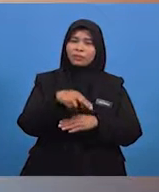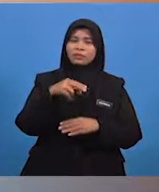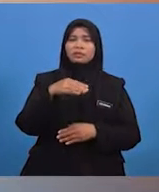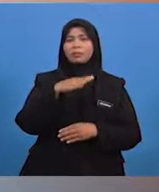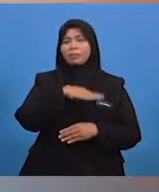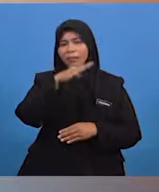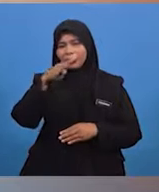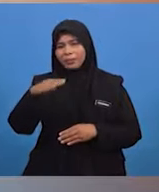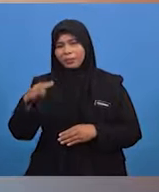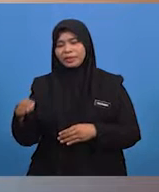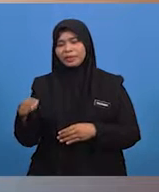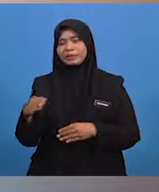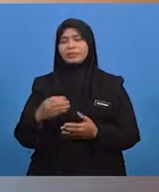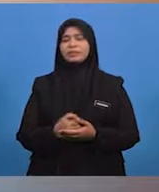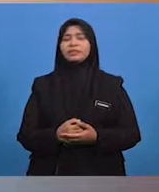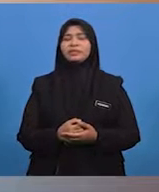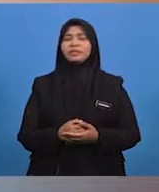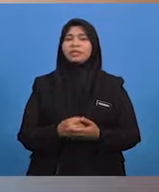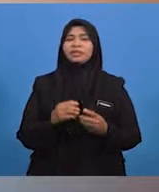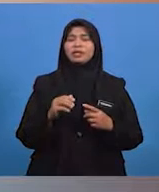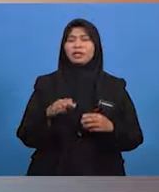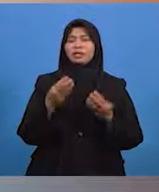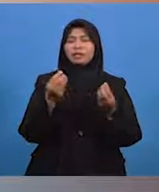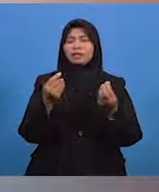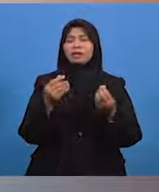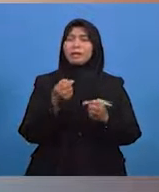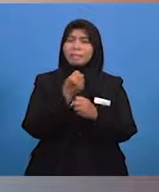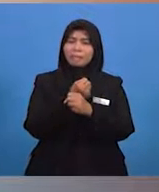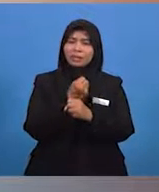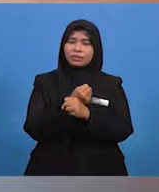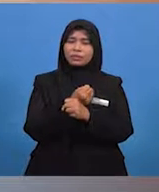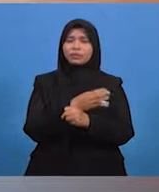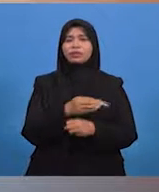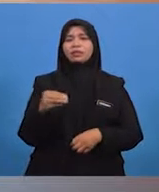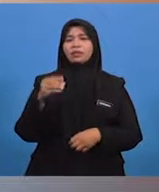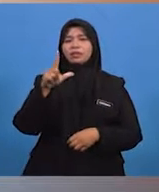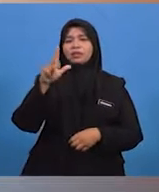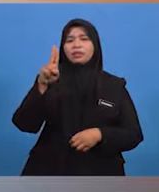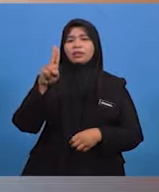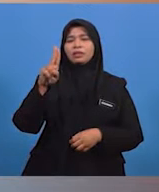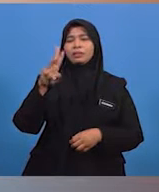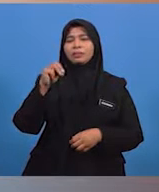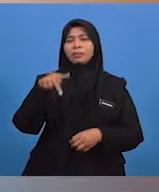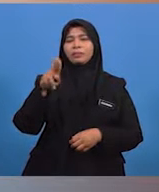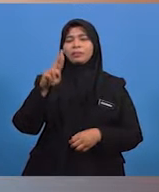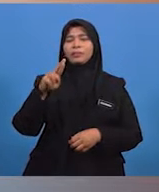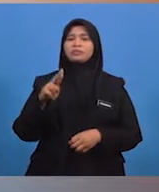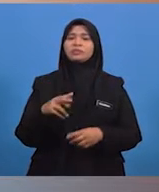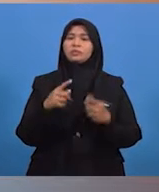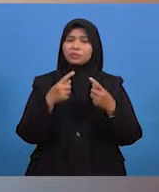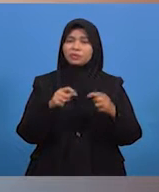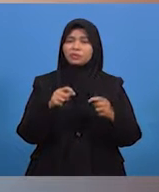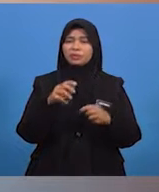merujuk kepada tanah, batuan dan lumpur. Cuba murid-murid lihat